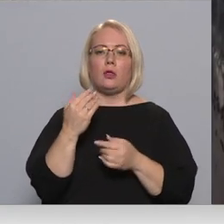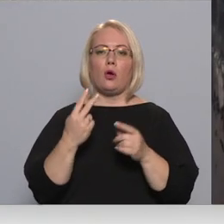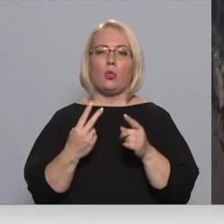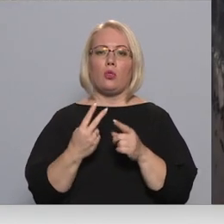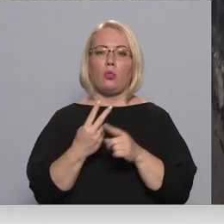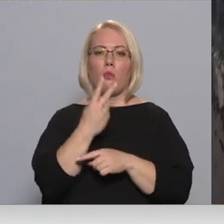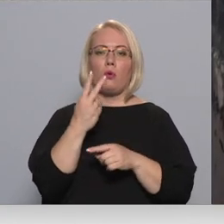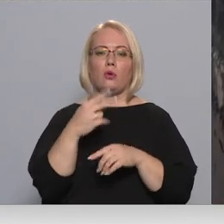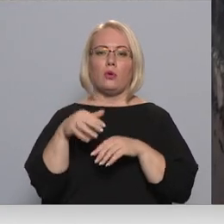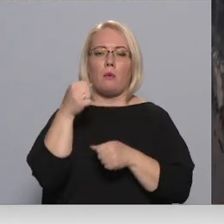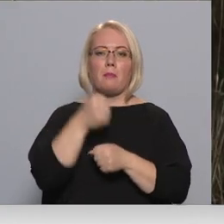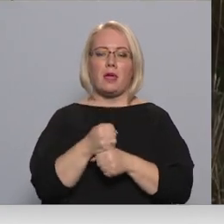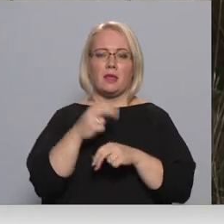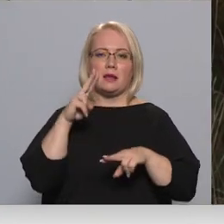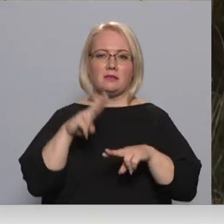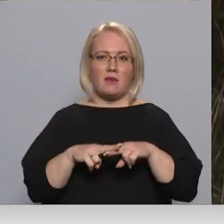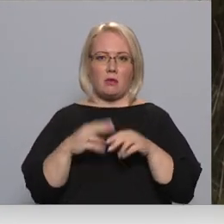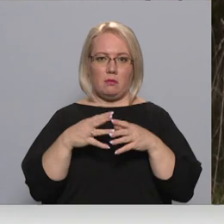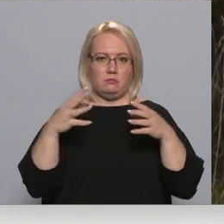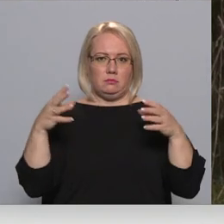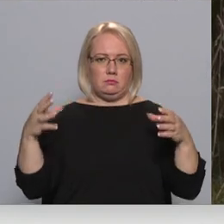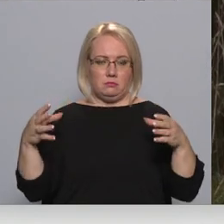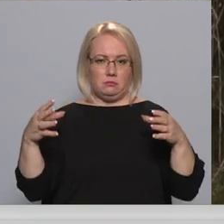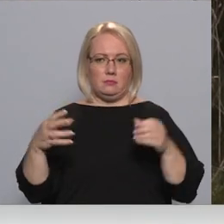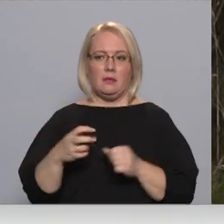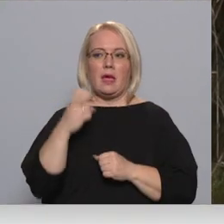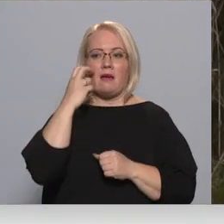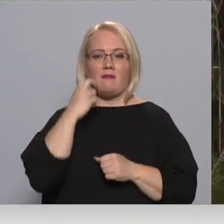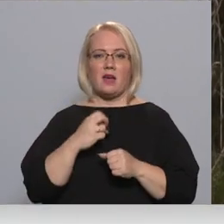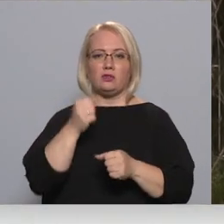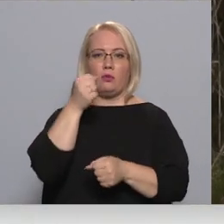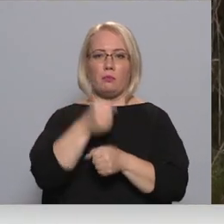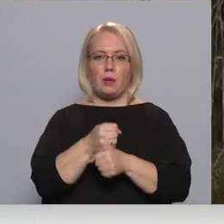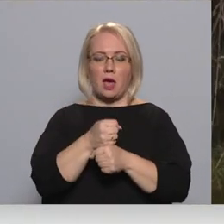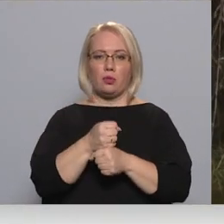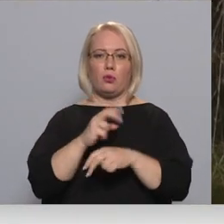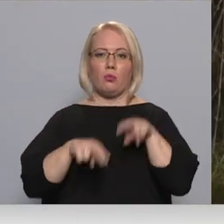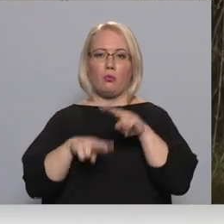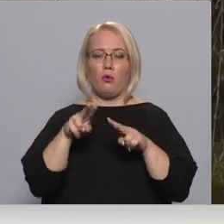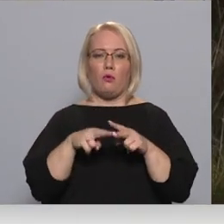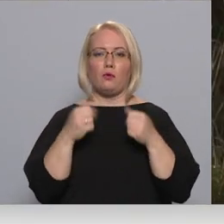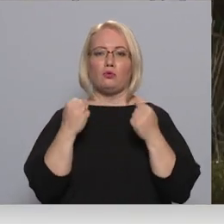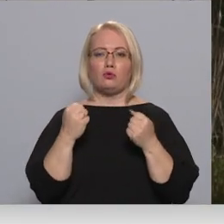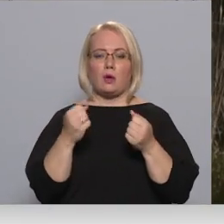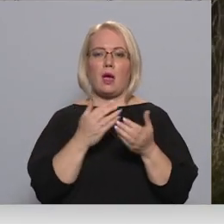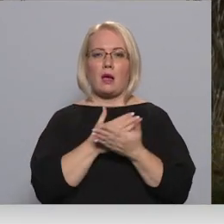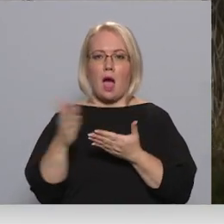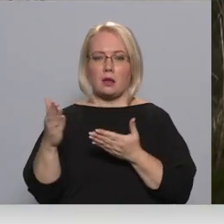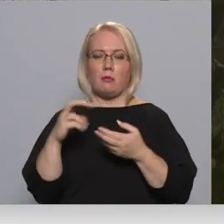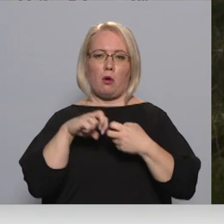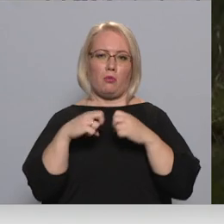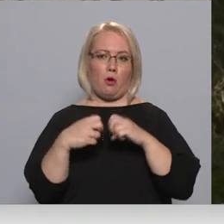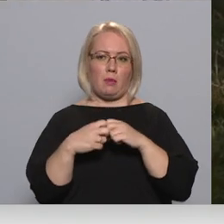sabiedrisko transportu pieturs vietu kļuvis vairāk. Turklāt veco pieturas būju uzurēšana kārtībā ir problēma.